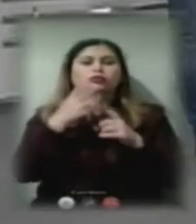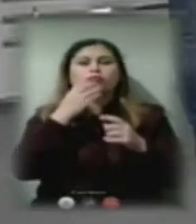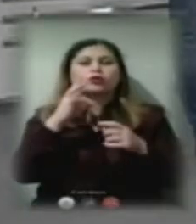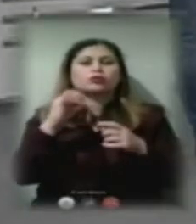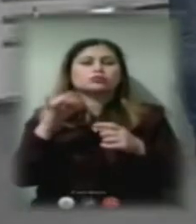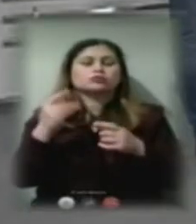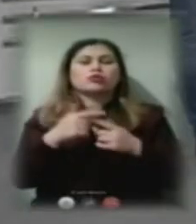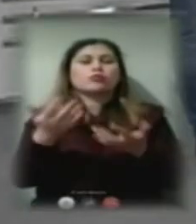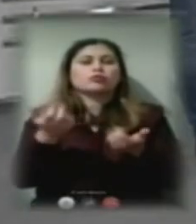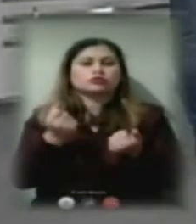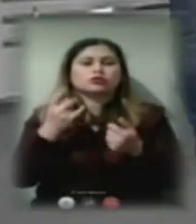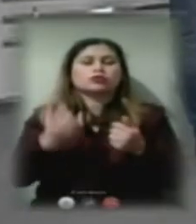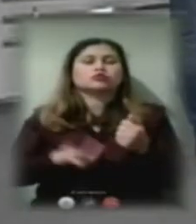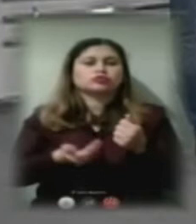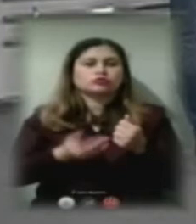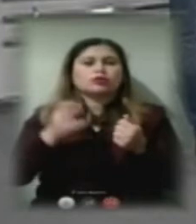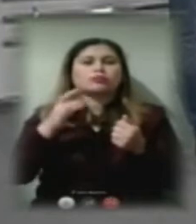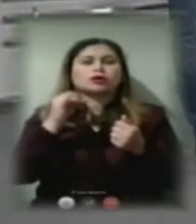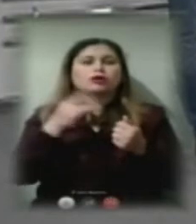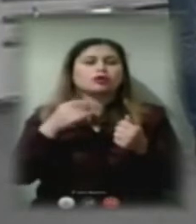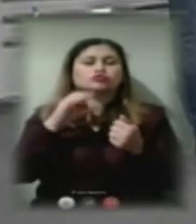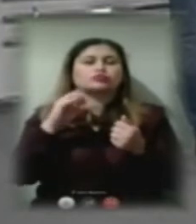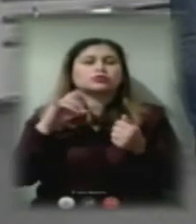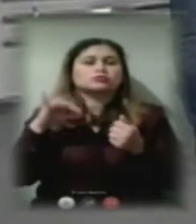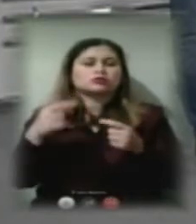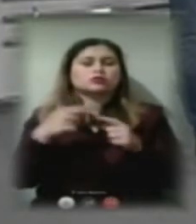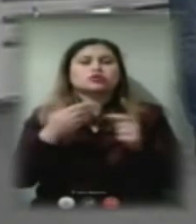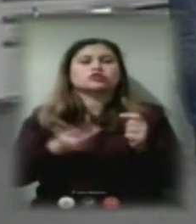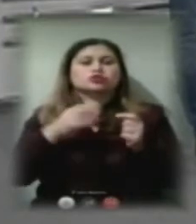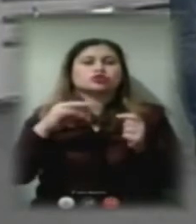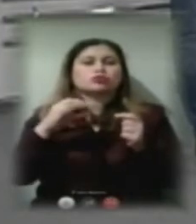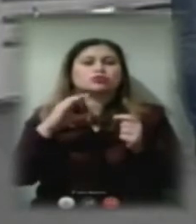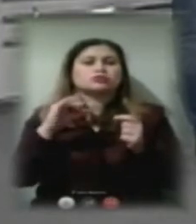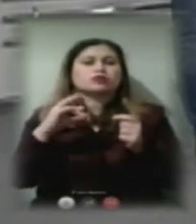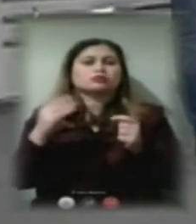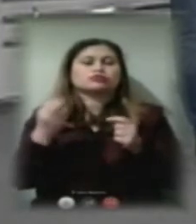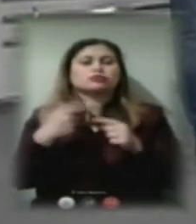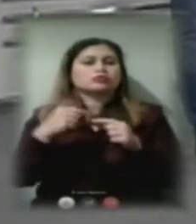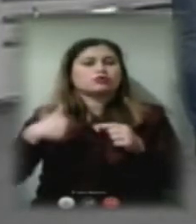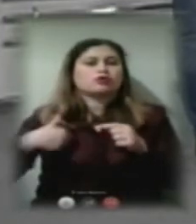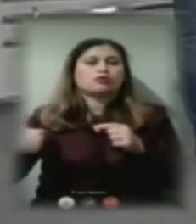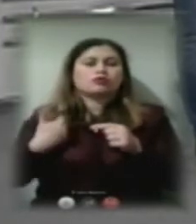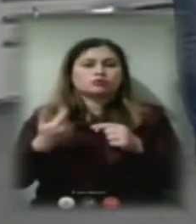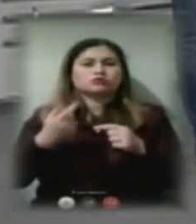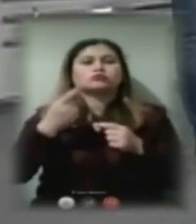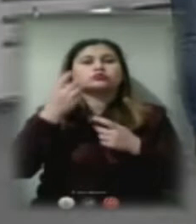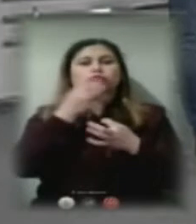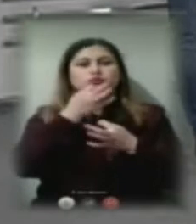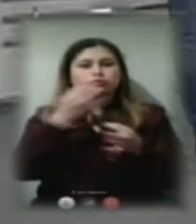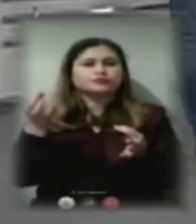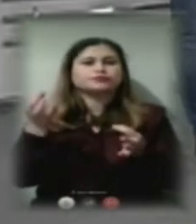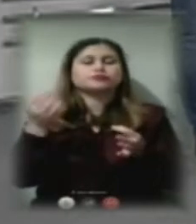жителі мікрорайону Шуменський та житлоселища. Я хочу анонсувати і